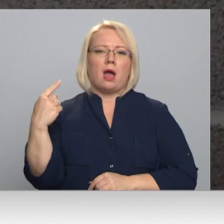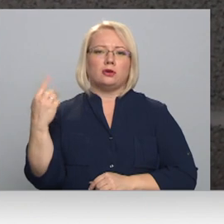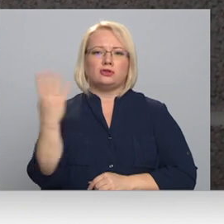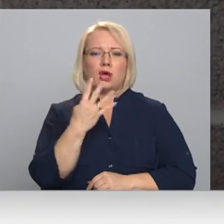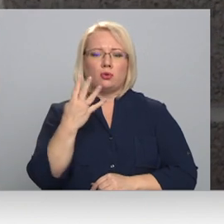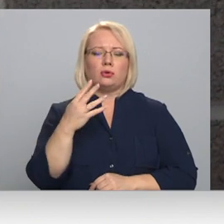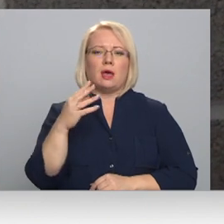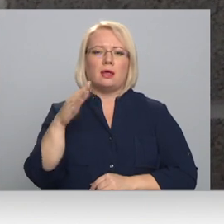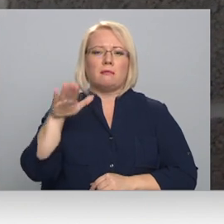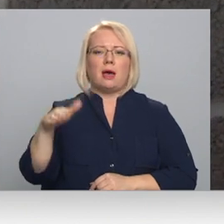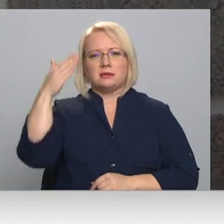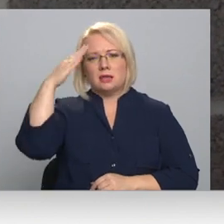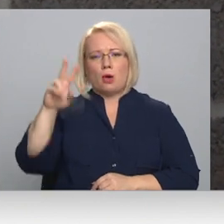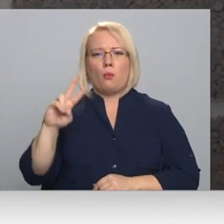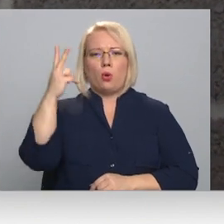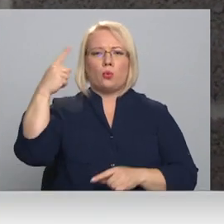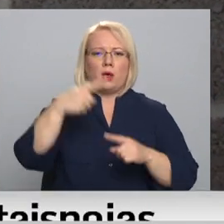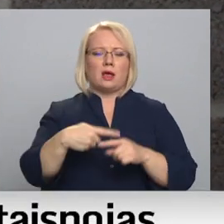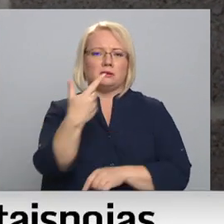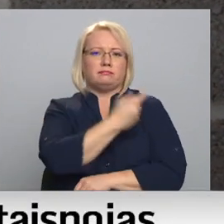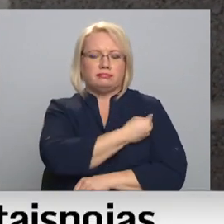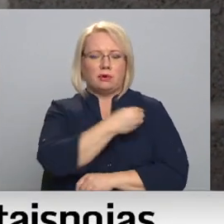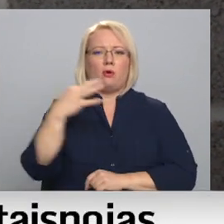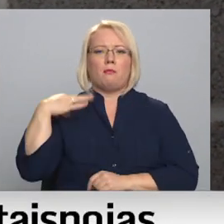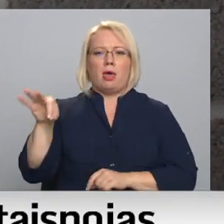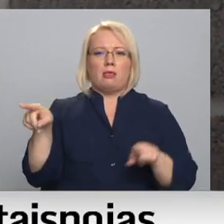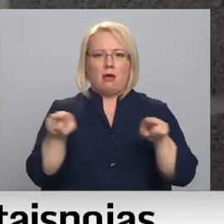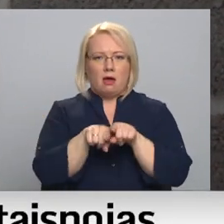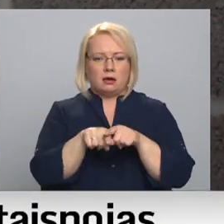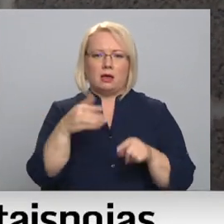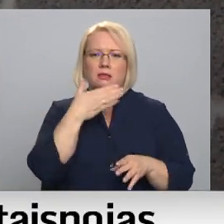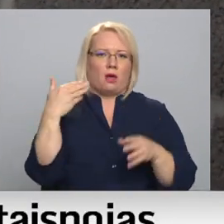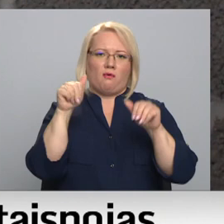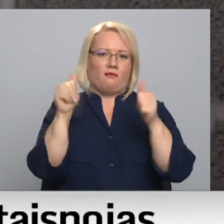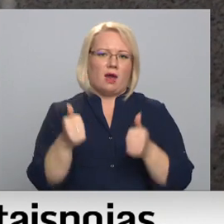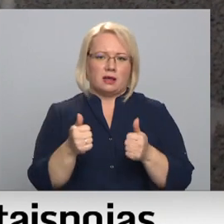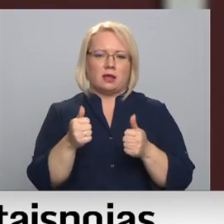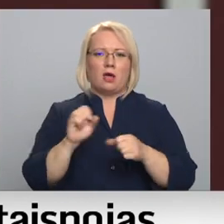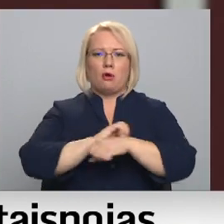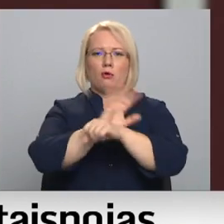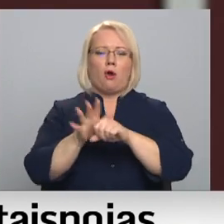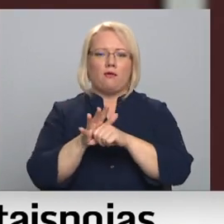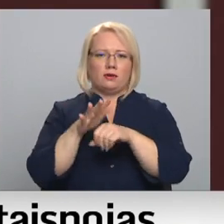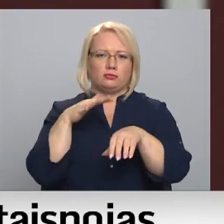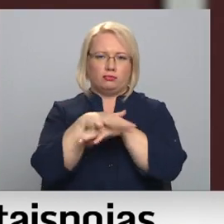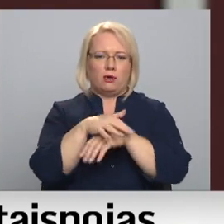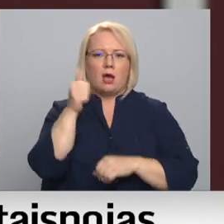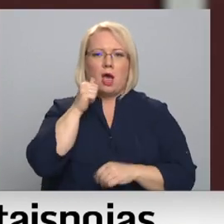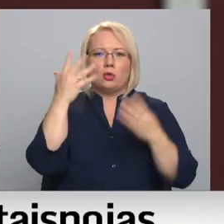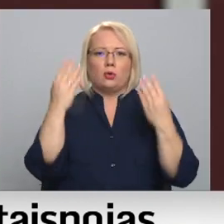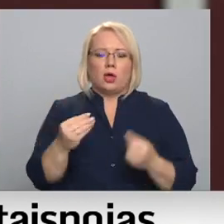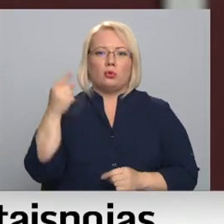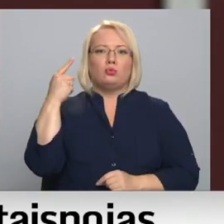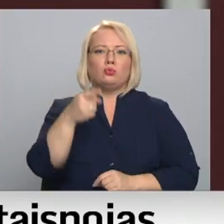otru potu dabūju, ameicis vispār. Nu, nav varianta. Vienus nāk virs, un katru dienu tūkstoši